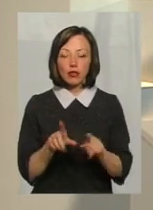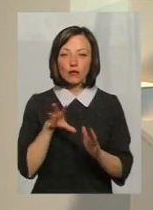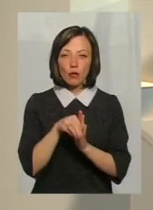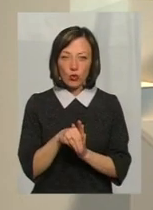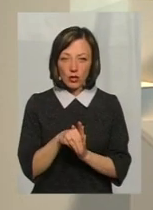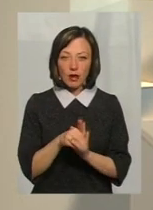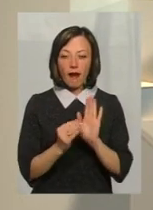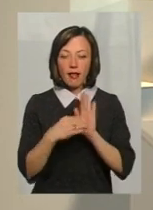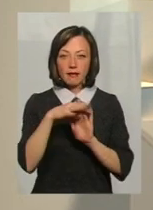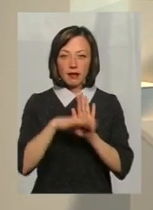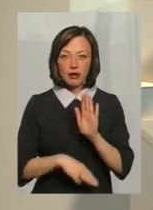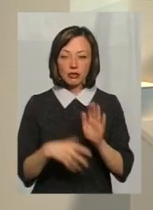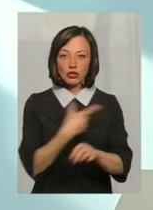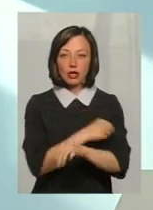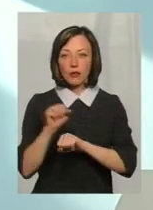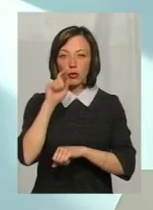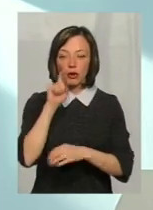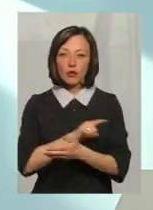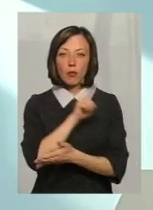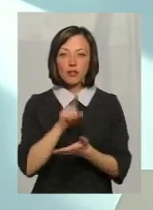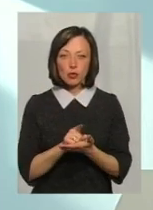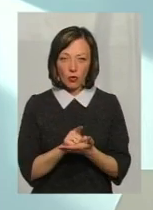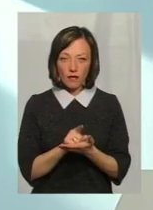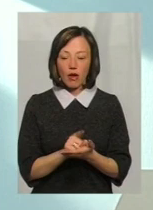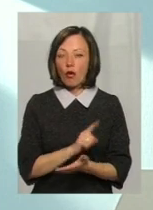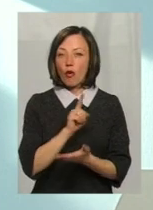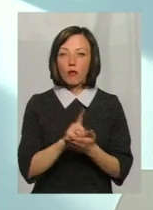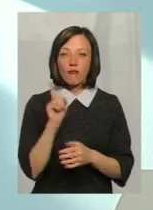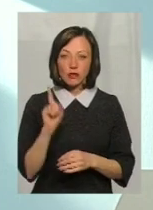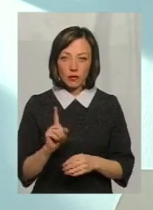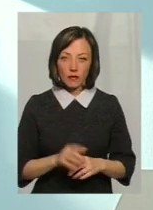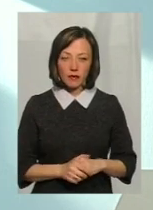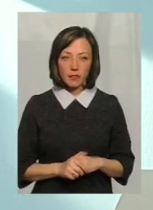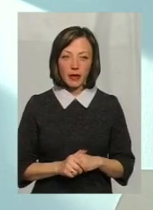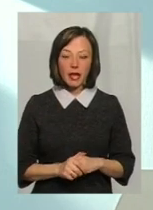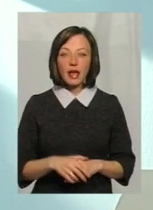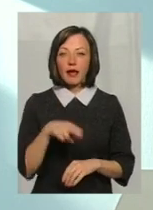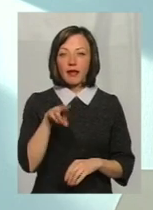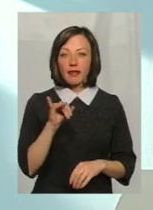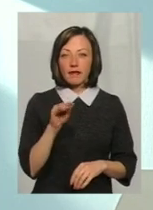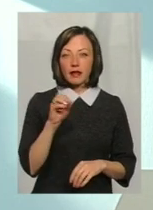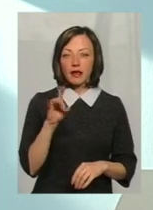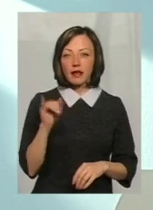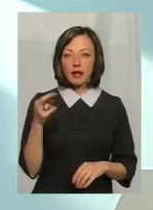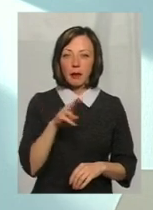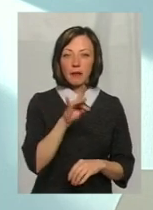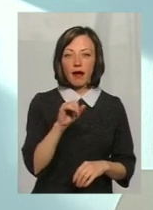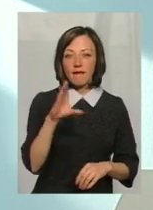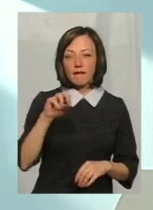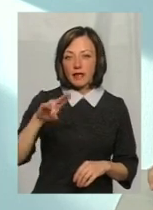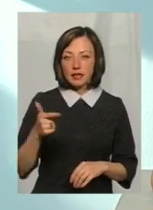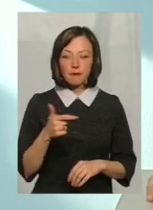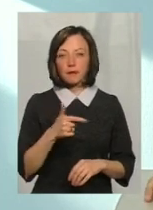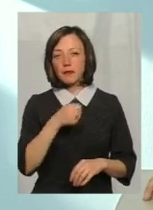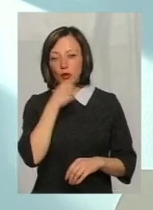в календар щеплень українських, як обов'язкові щеплення, обов'язкові. Тобто, дифтерія правець. Немає значення для